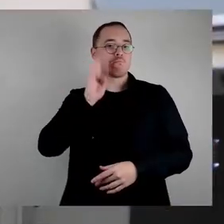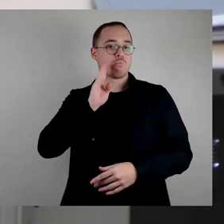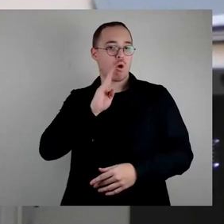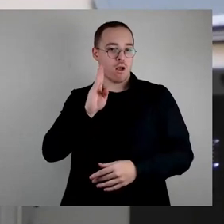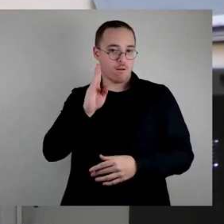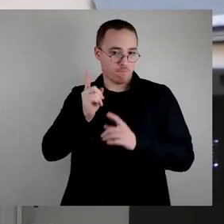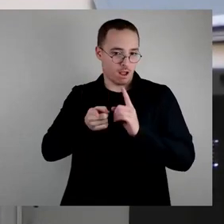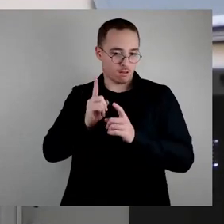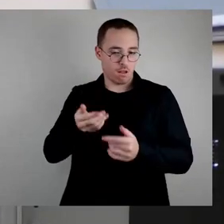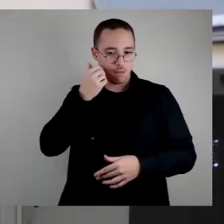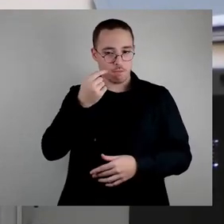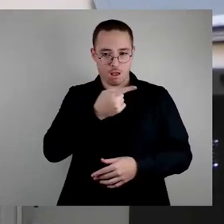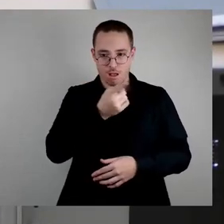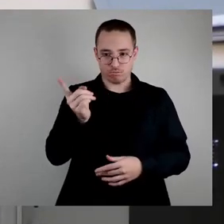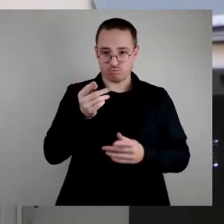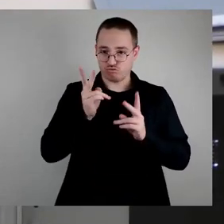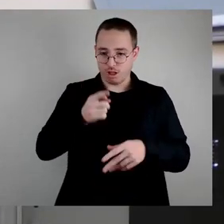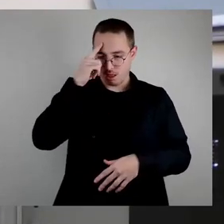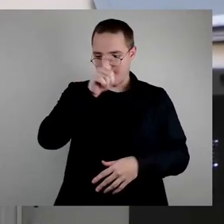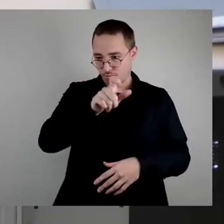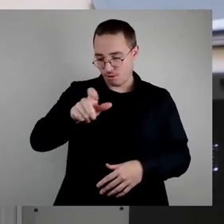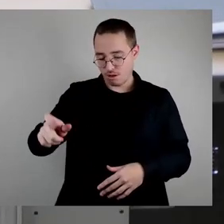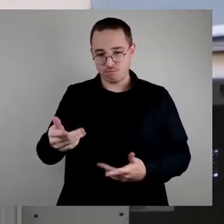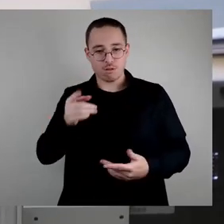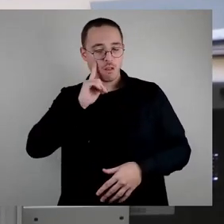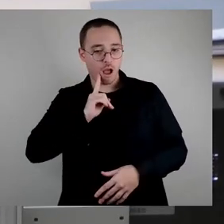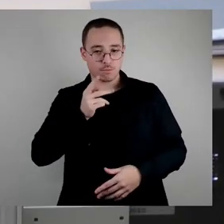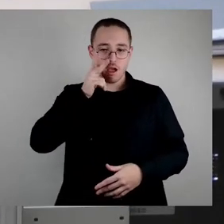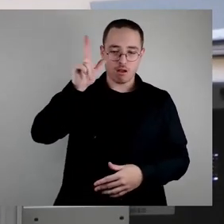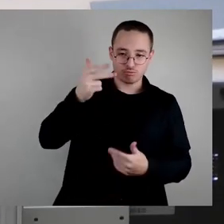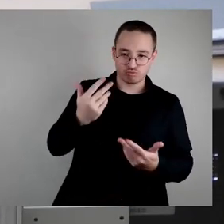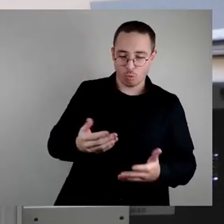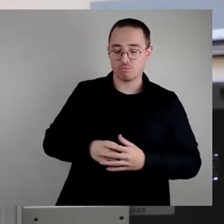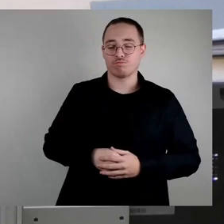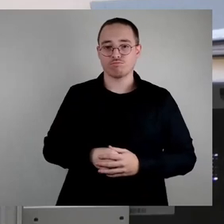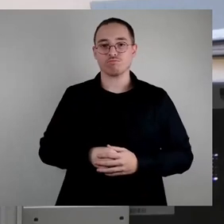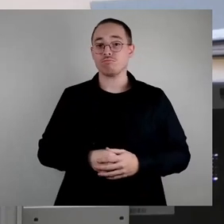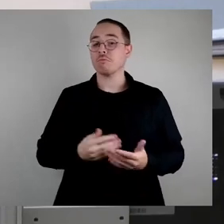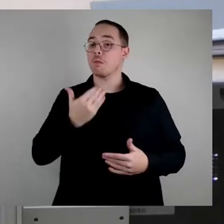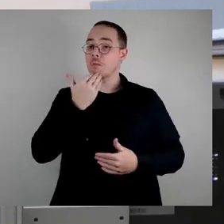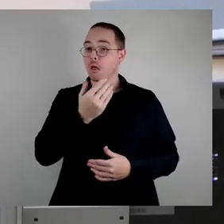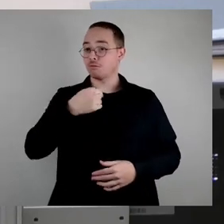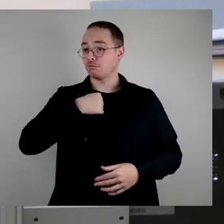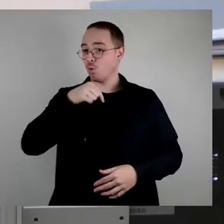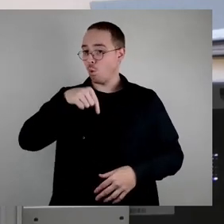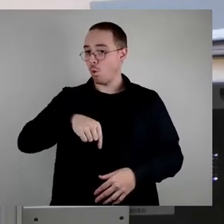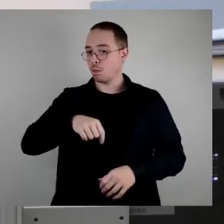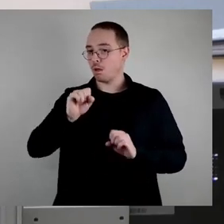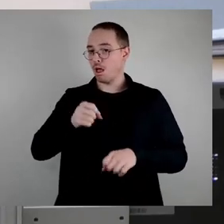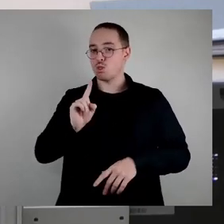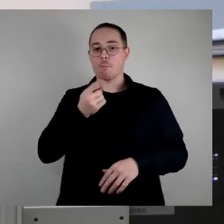geehrte Damen und Herren Stadträte. Ich danke Ihnen erstmal, dass ich nochmal zum Thema